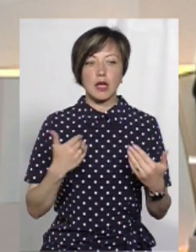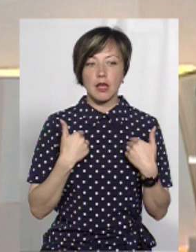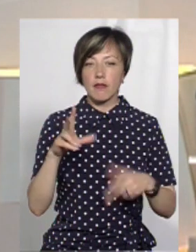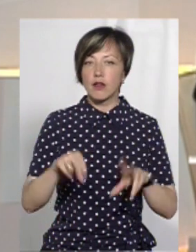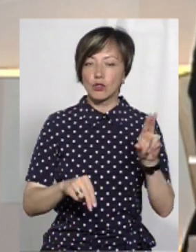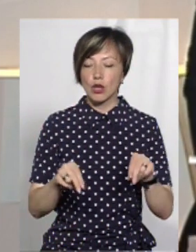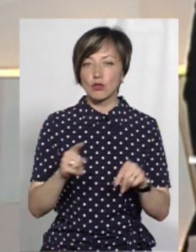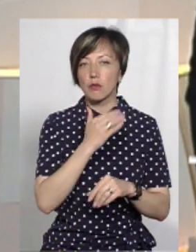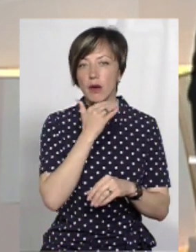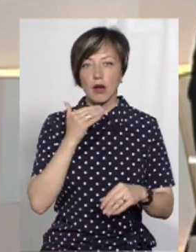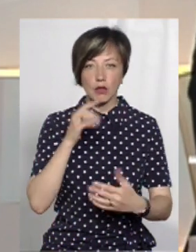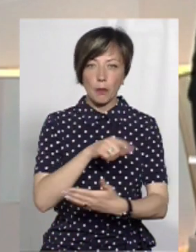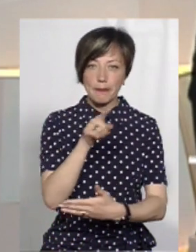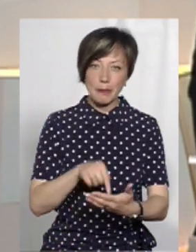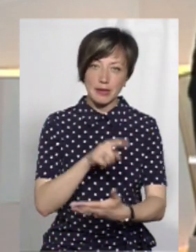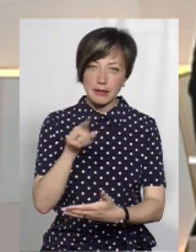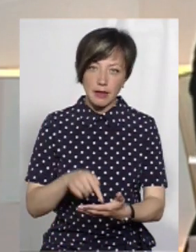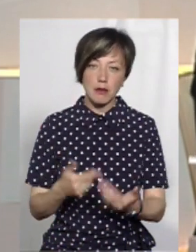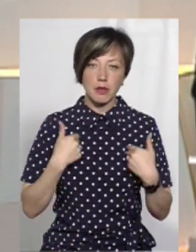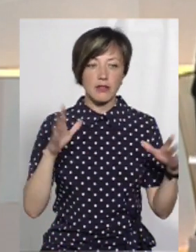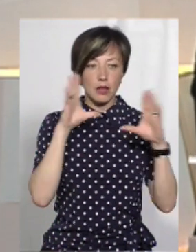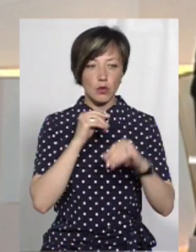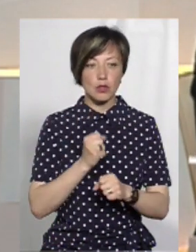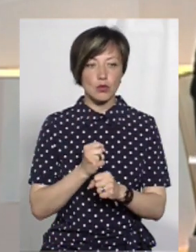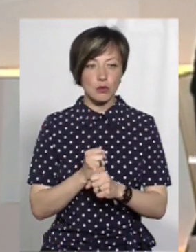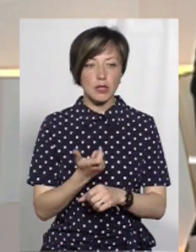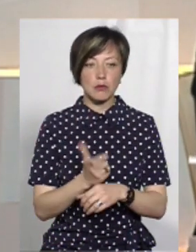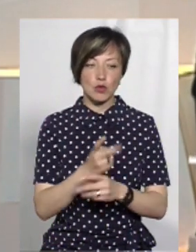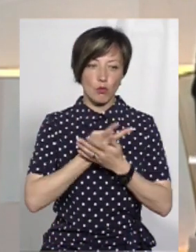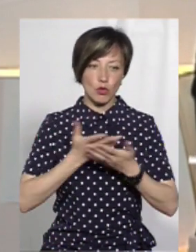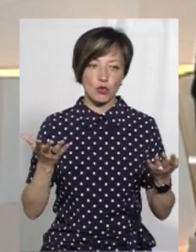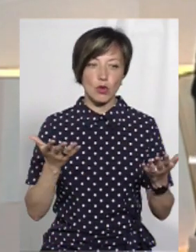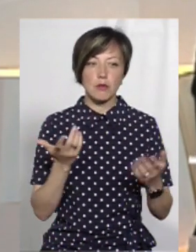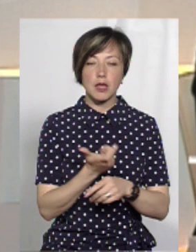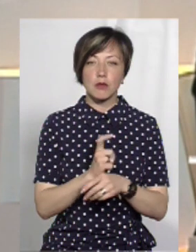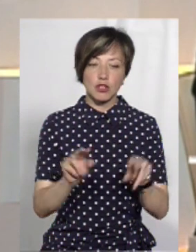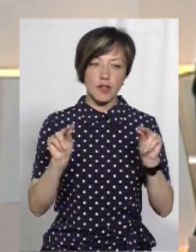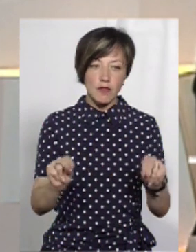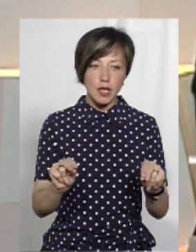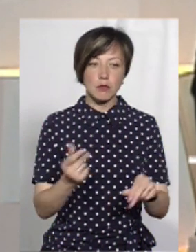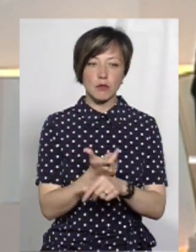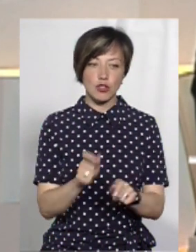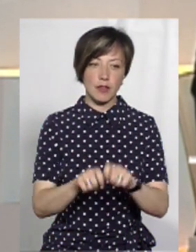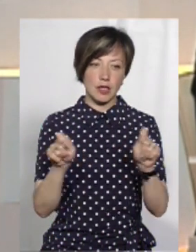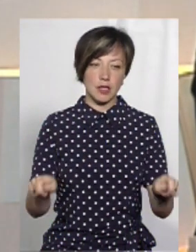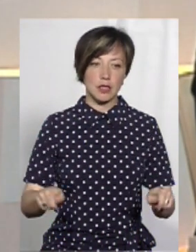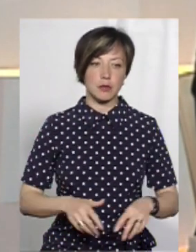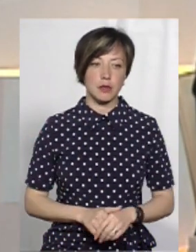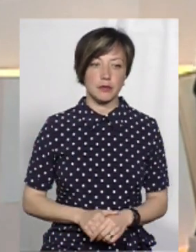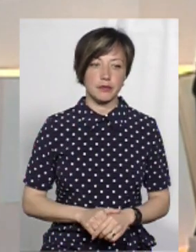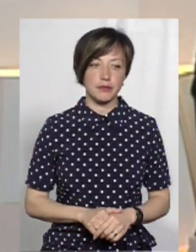Тому що я рахую, що багато питань мені вдалося зробити більш прозорими, більш відвертими і більш відкритими.